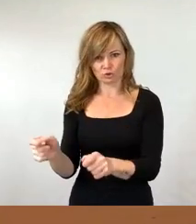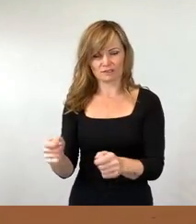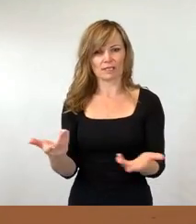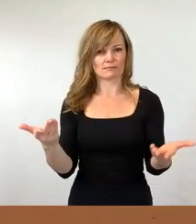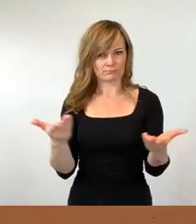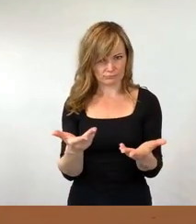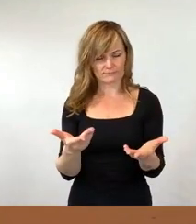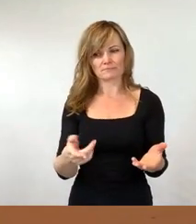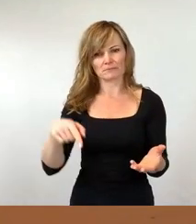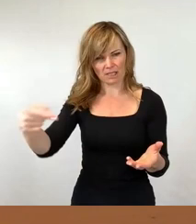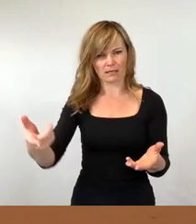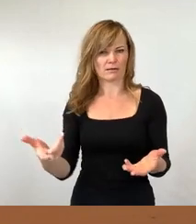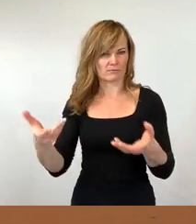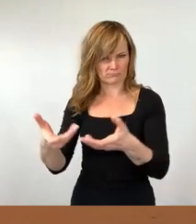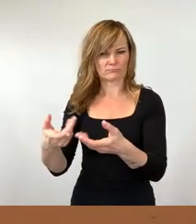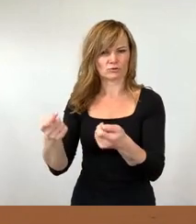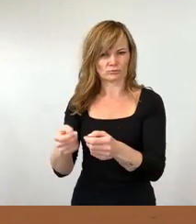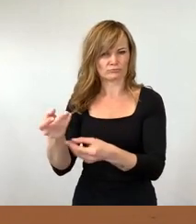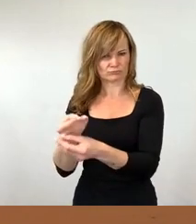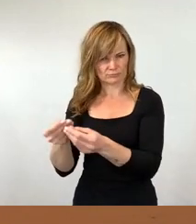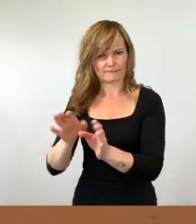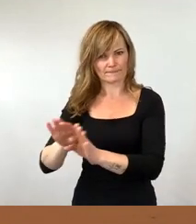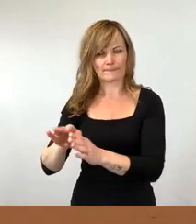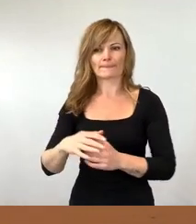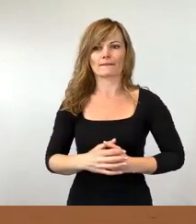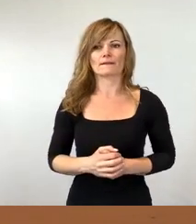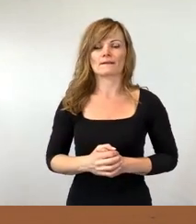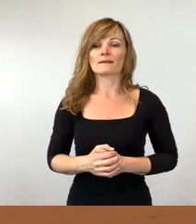uns zum Tagesordnungspunkt 3, Bericht des Oberbürgermeister.